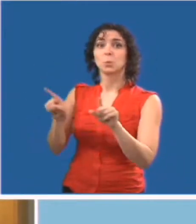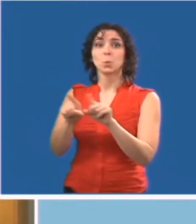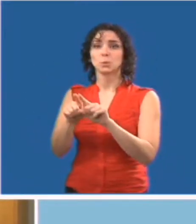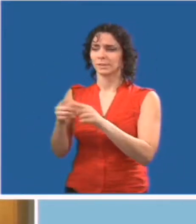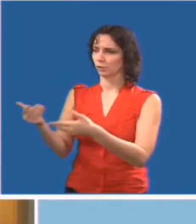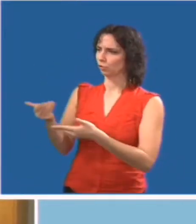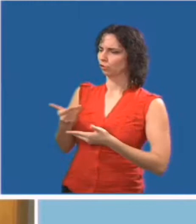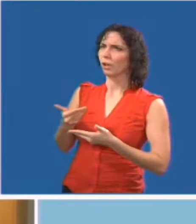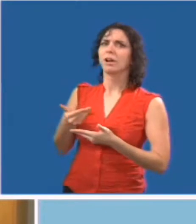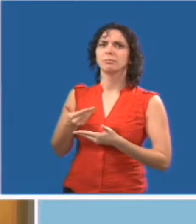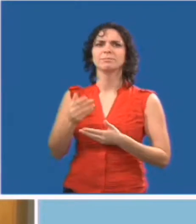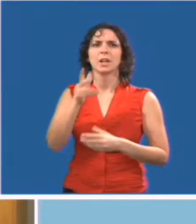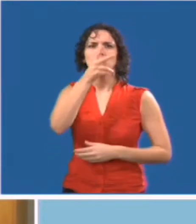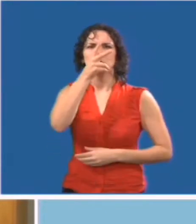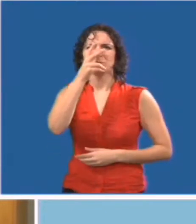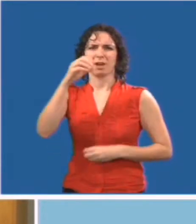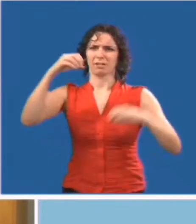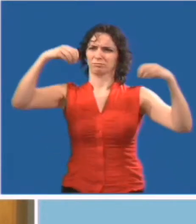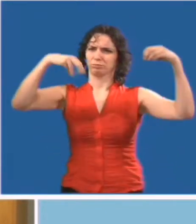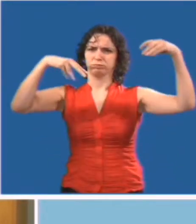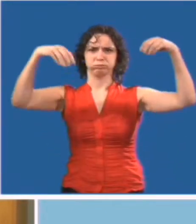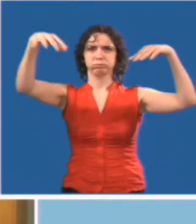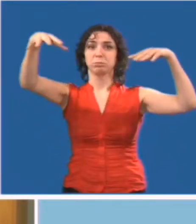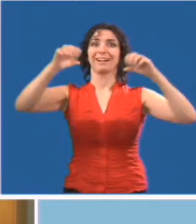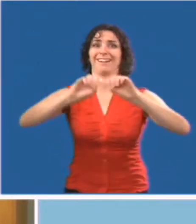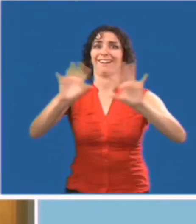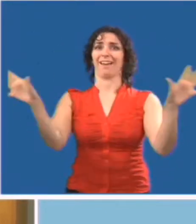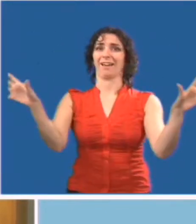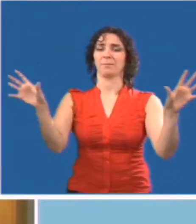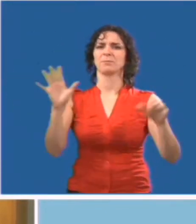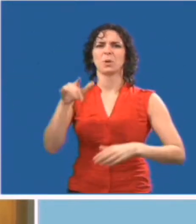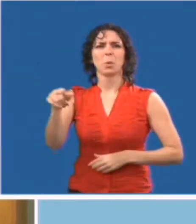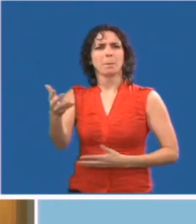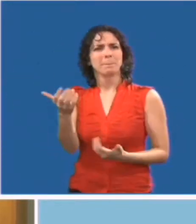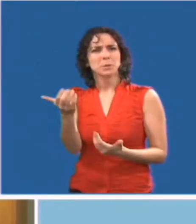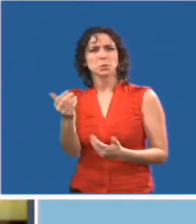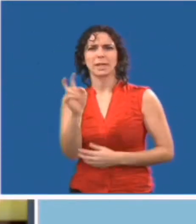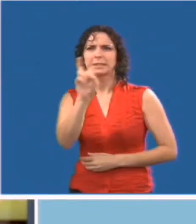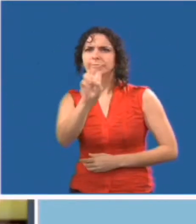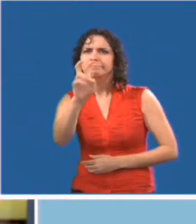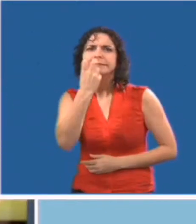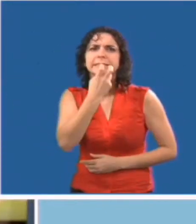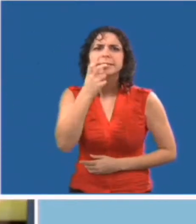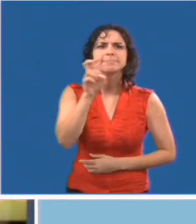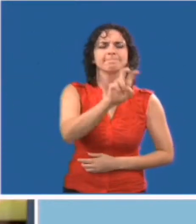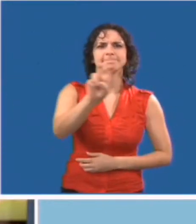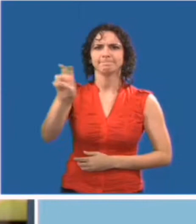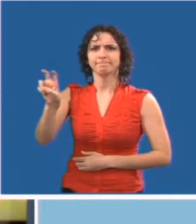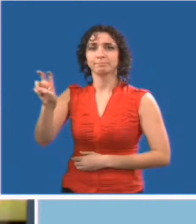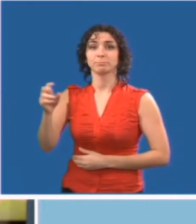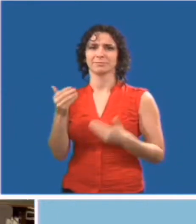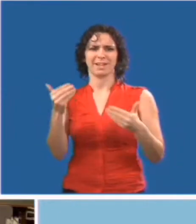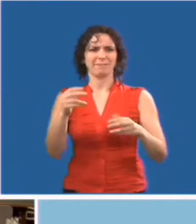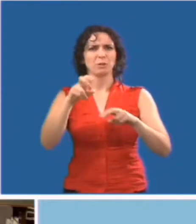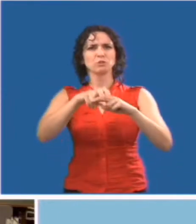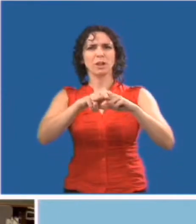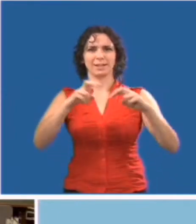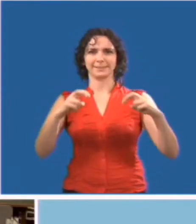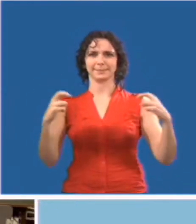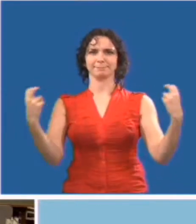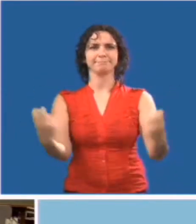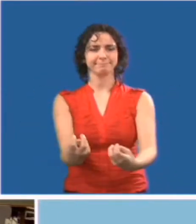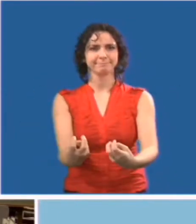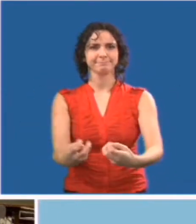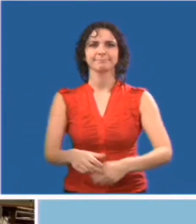Il a aussi suggéré qu'il y ait un très bon éclairage pour lui permettre de bien lire sur les lèvres des personnes qui auront à parler au cours de la réunion. Alors,